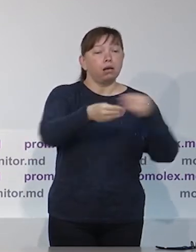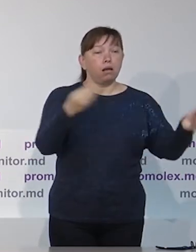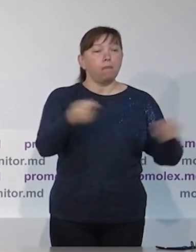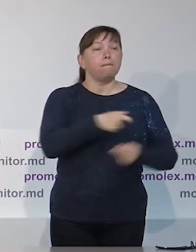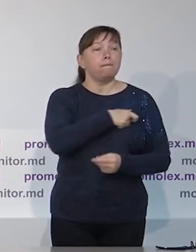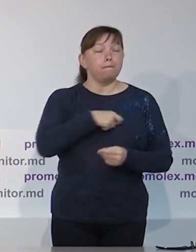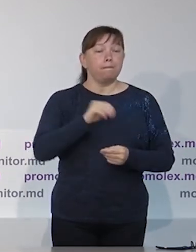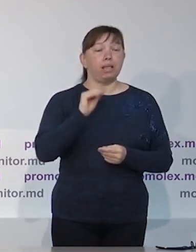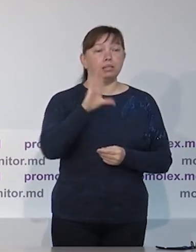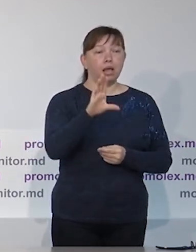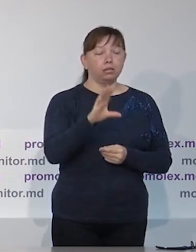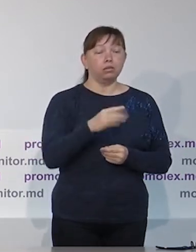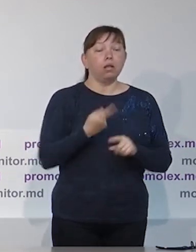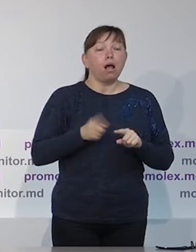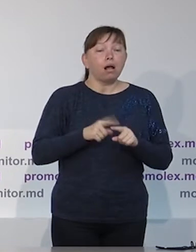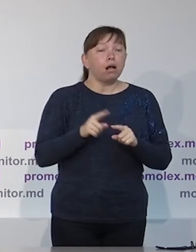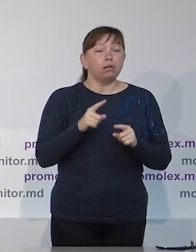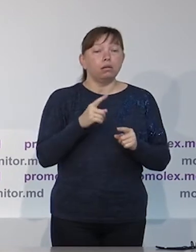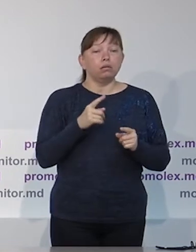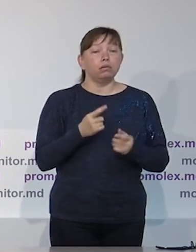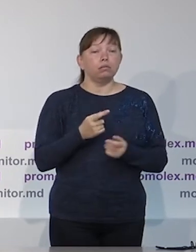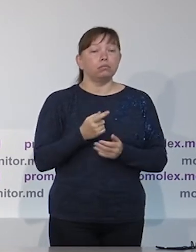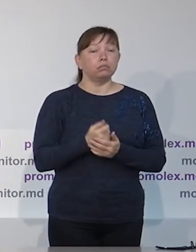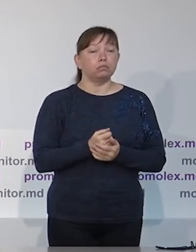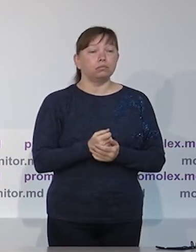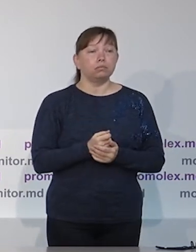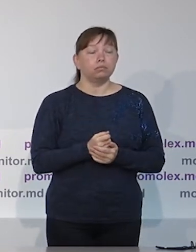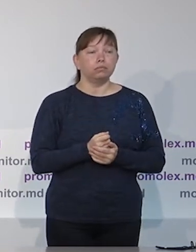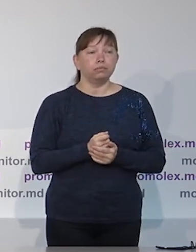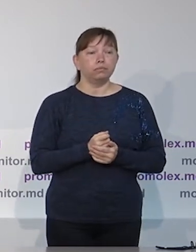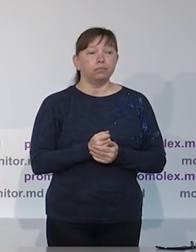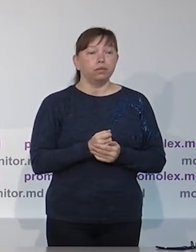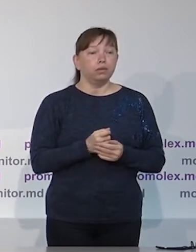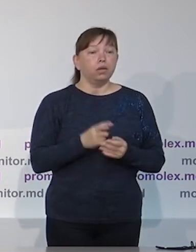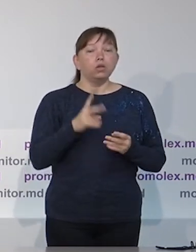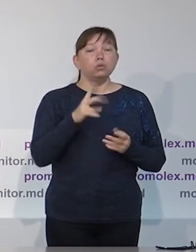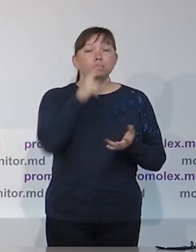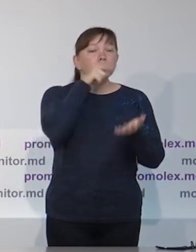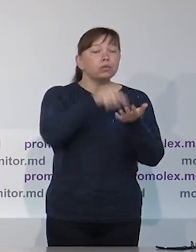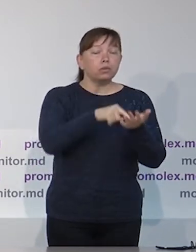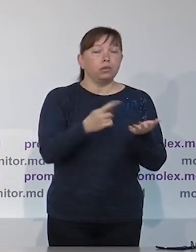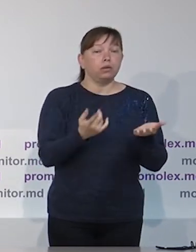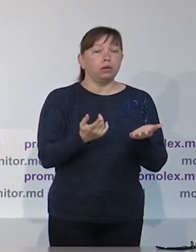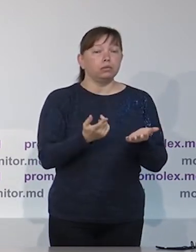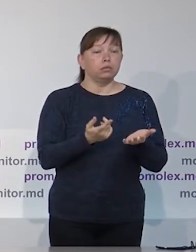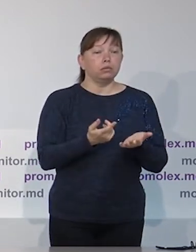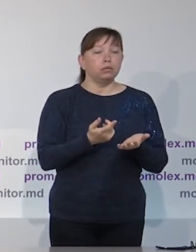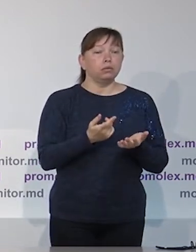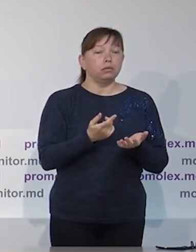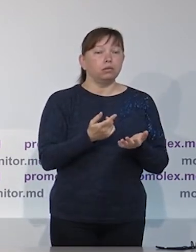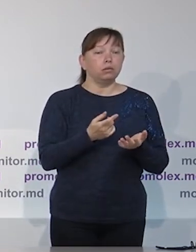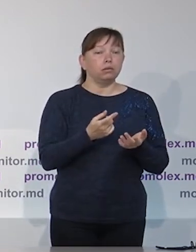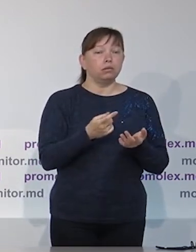вернулись к формуле Донт по распределению мандатов, которые остаются